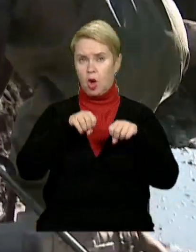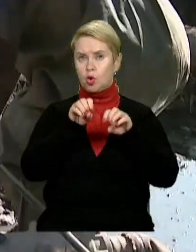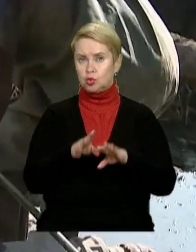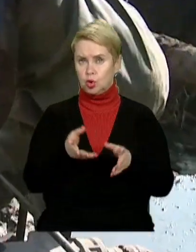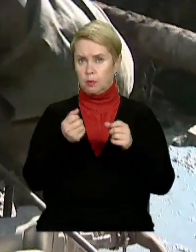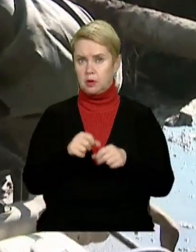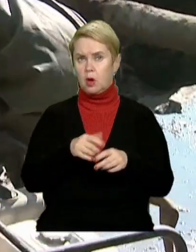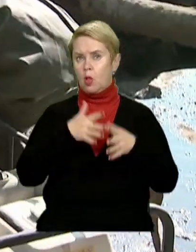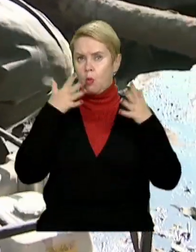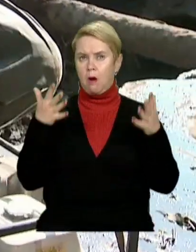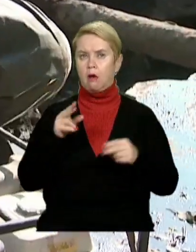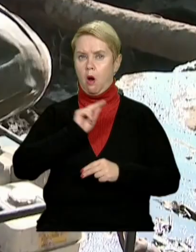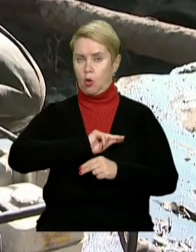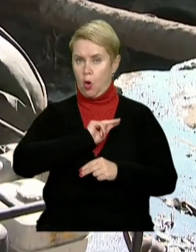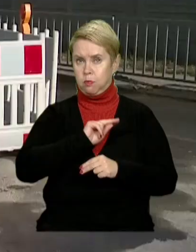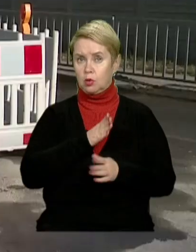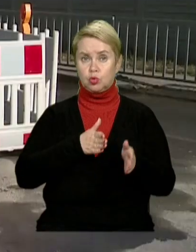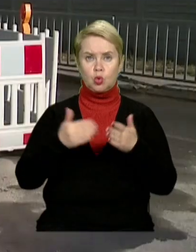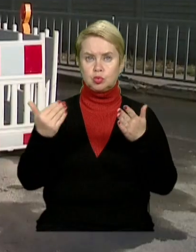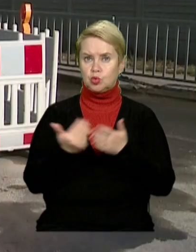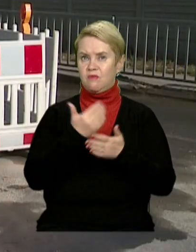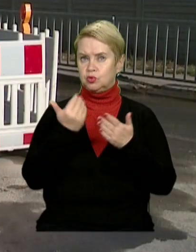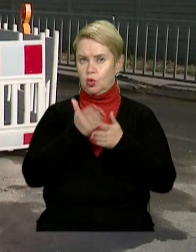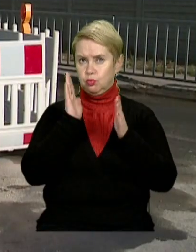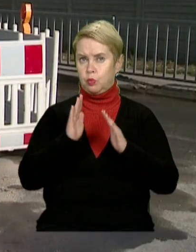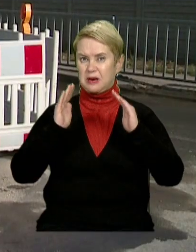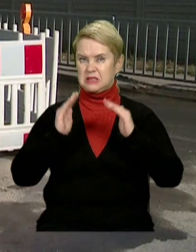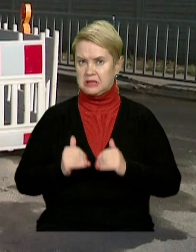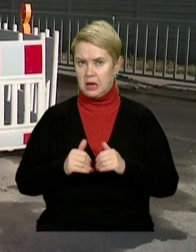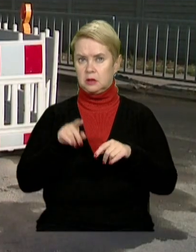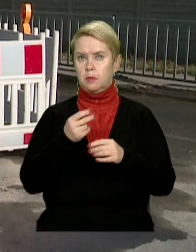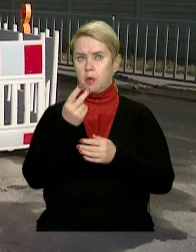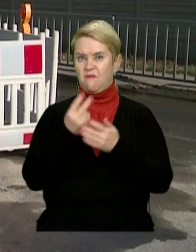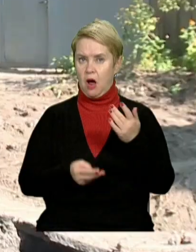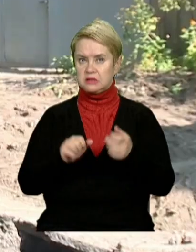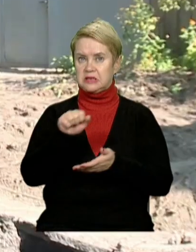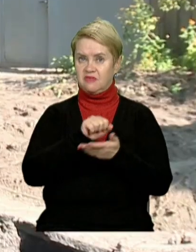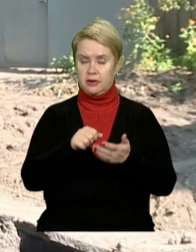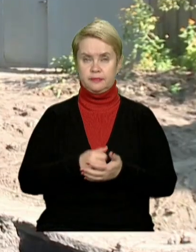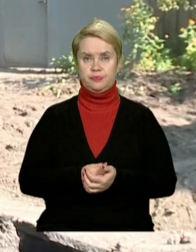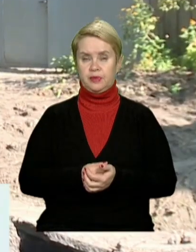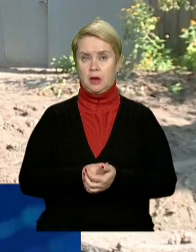рішення провести глобальні роботи, інакше дорога знову і знову просідатиме та провалюватиметься.